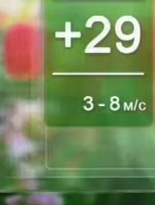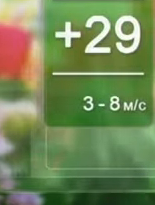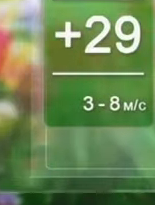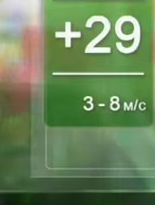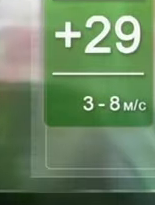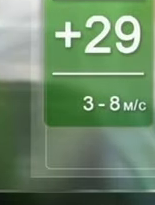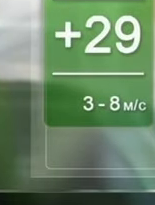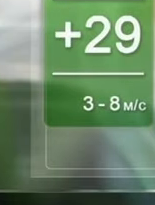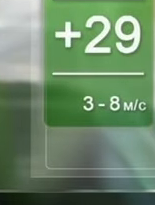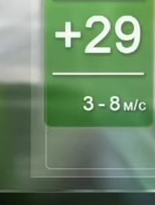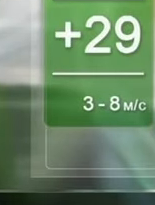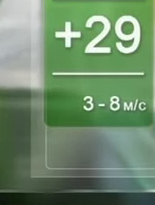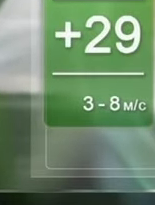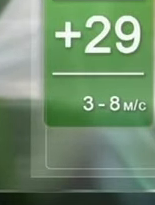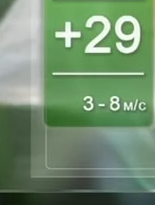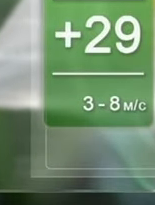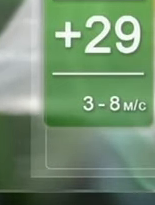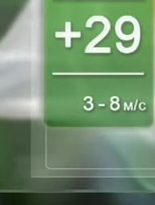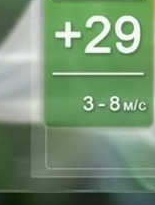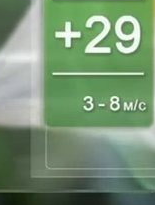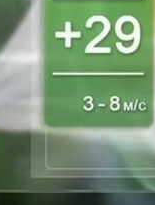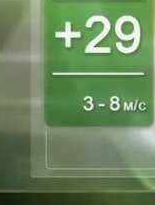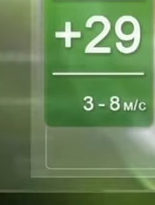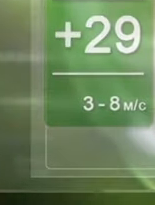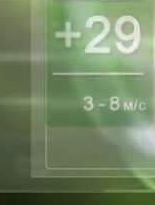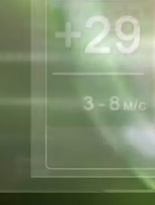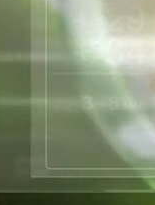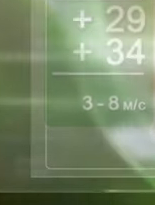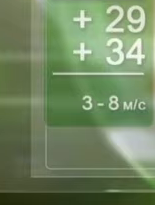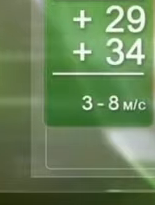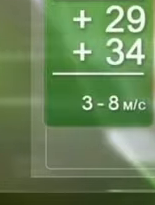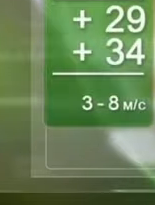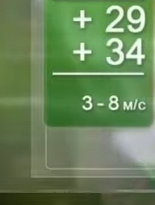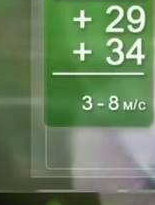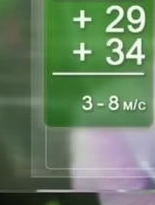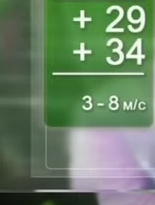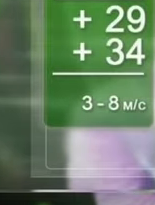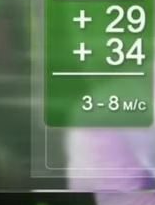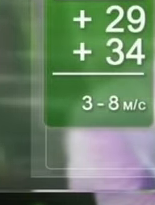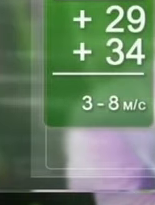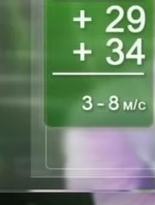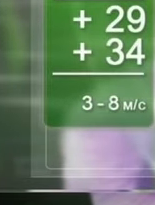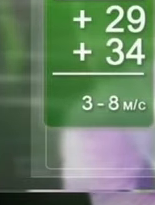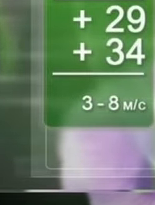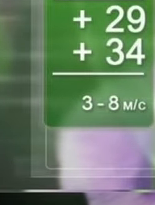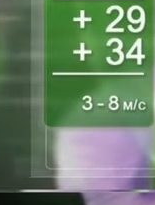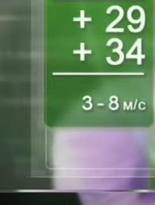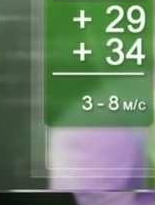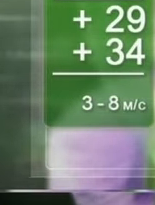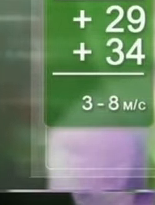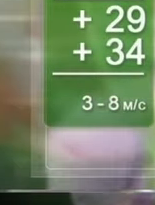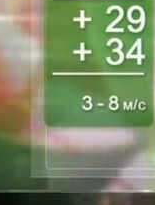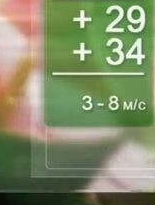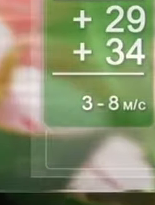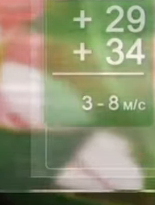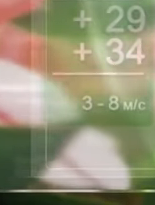градусів, в день стопчики термометрів покажуть 29,31. У наступні три доби збережається спекотна погода, опадів не